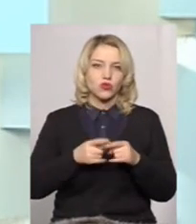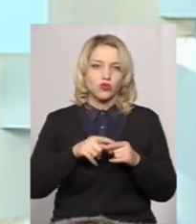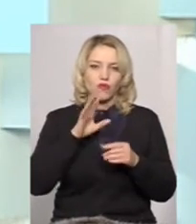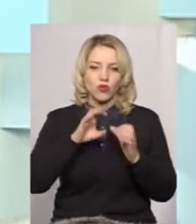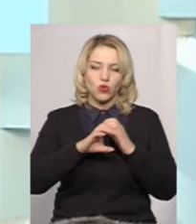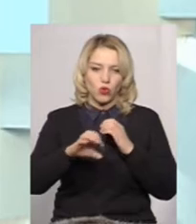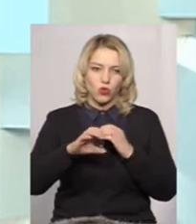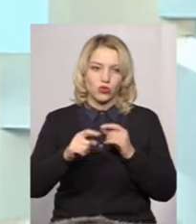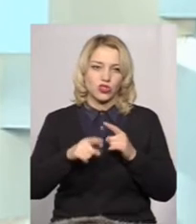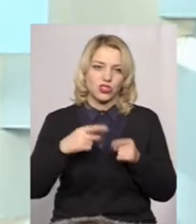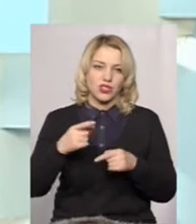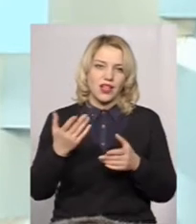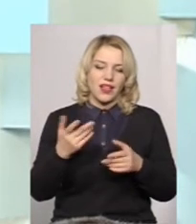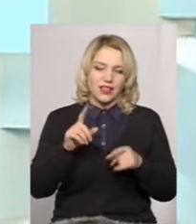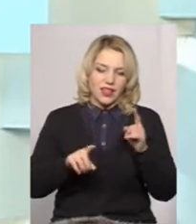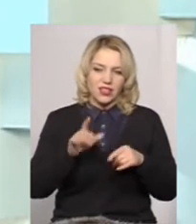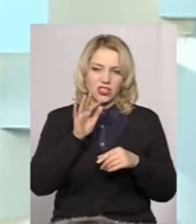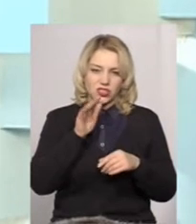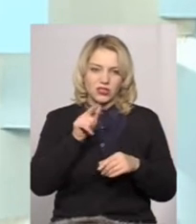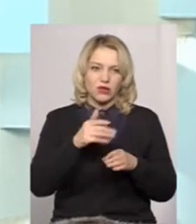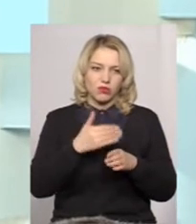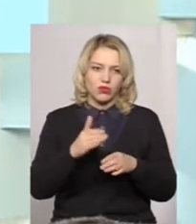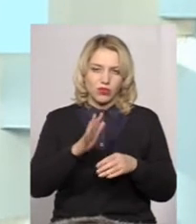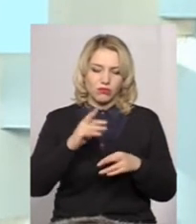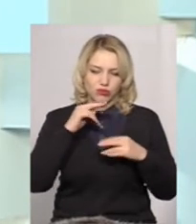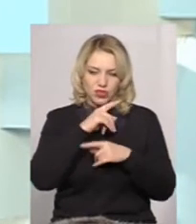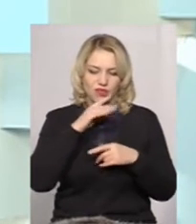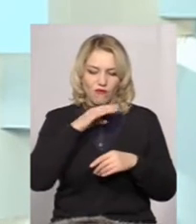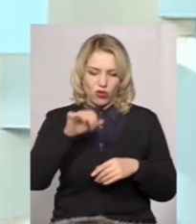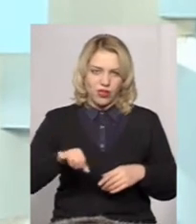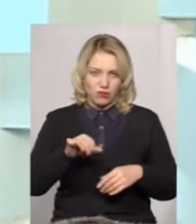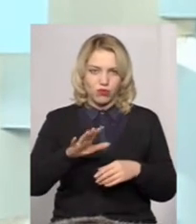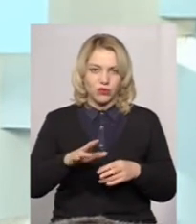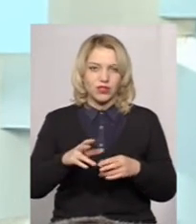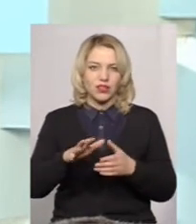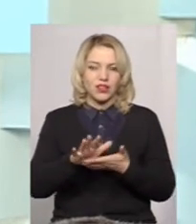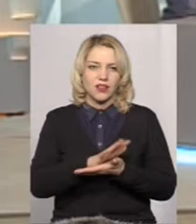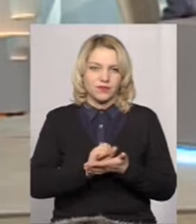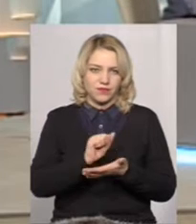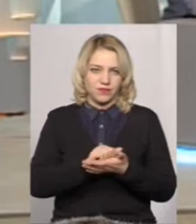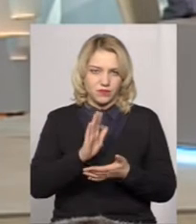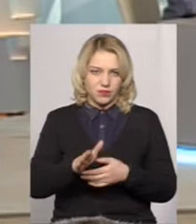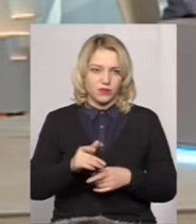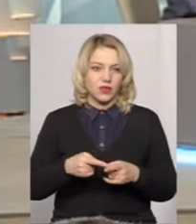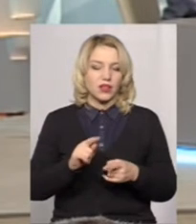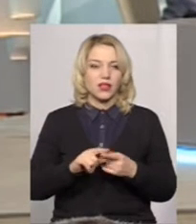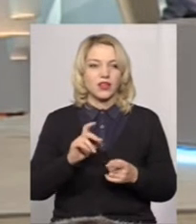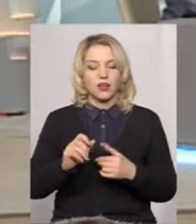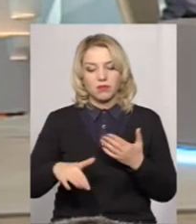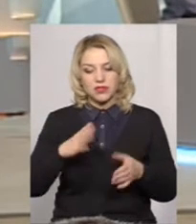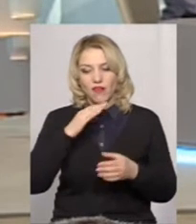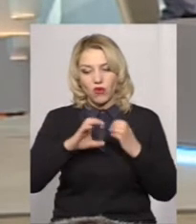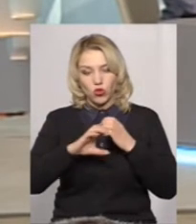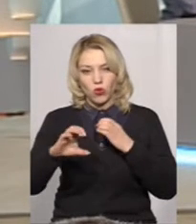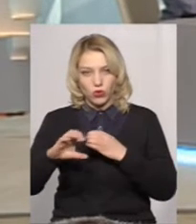Тому що через якийсь час ви почнете потихеньку, вибачте себе, труїти криничною цією водою. І після водогоня наступні проекти